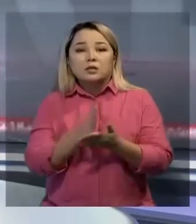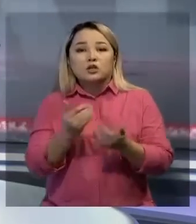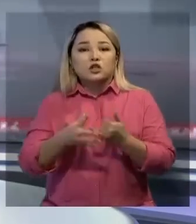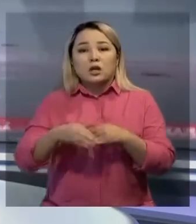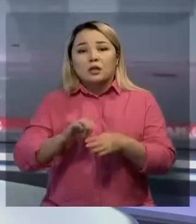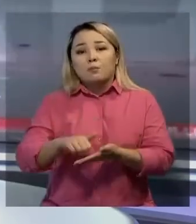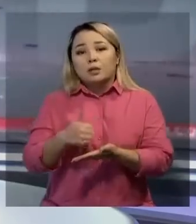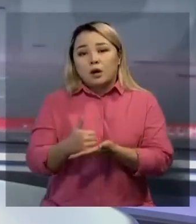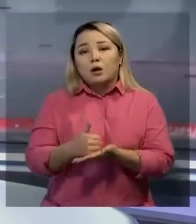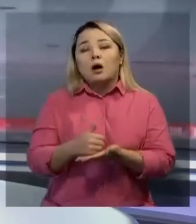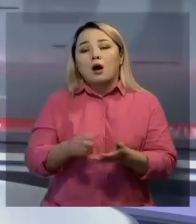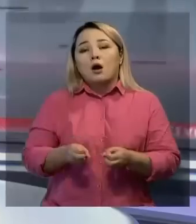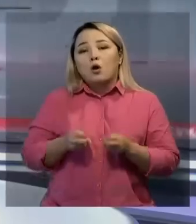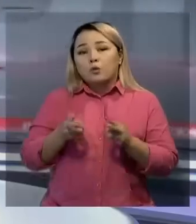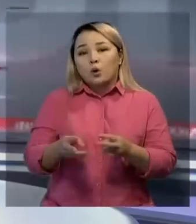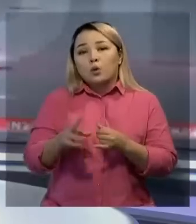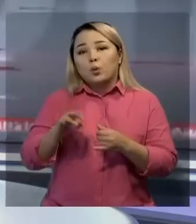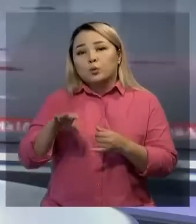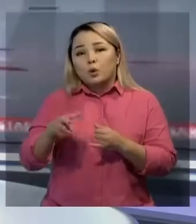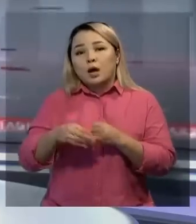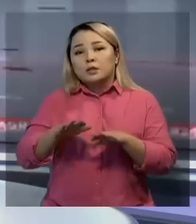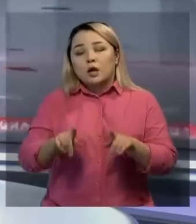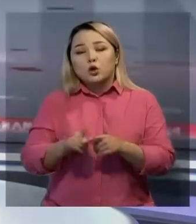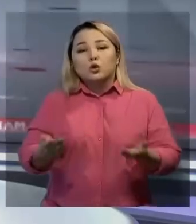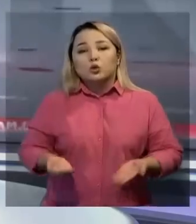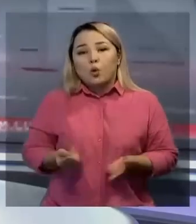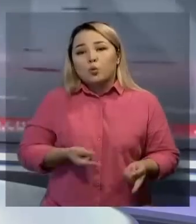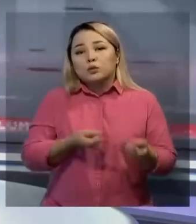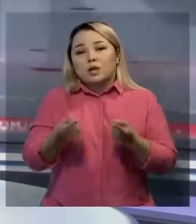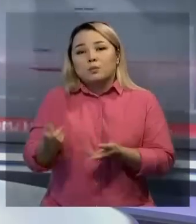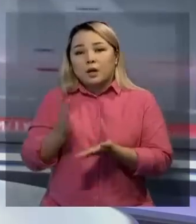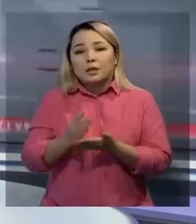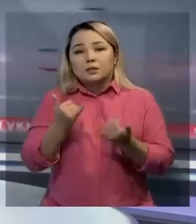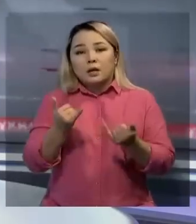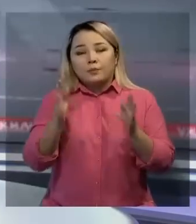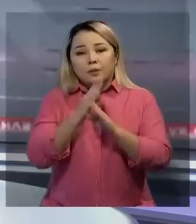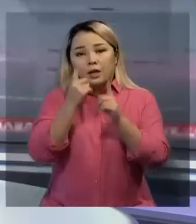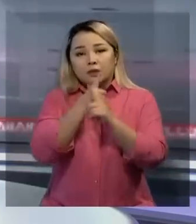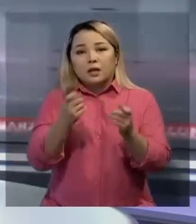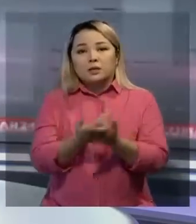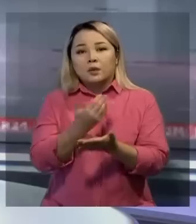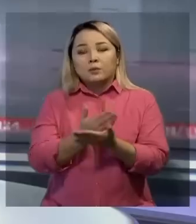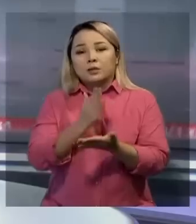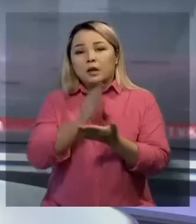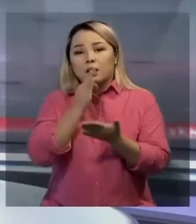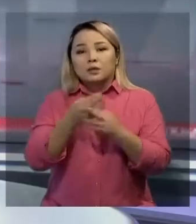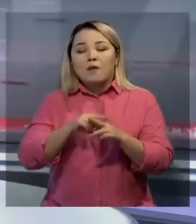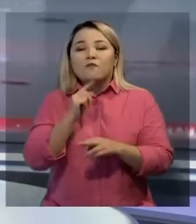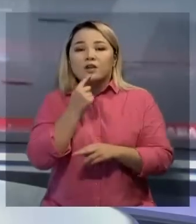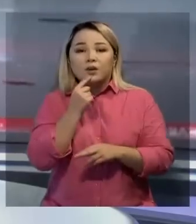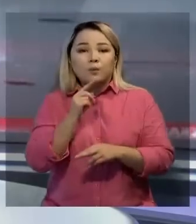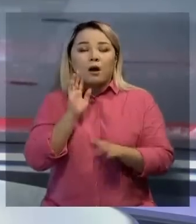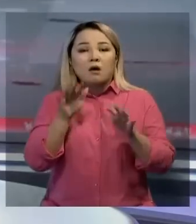Жергілікті білік қазір қауіп төңген ұсын аралынан тұрғындарды көш жүртіп жатыр. Сұнып түріндеректеріне сүйінсек, бұл біл Филиппин